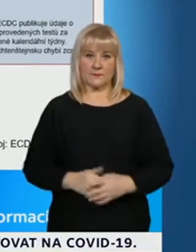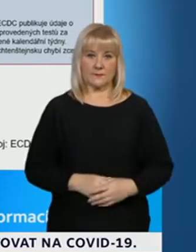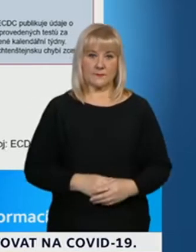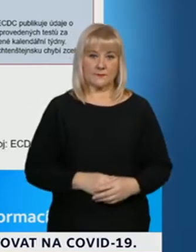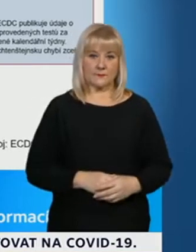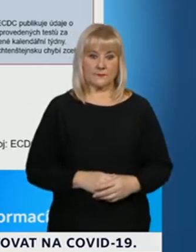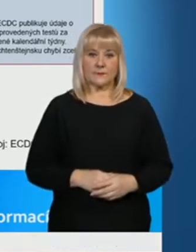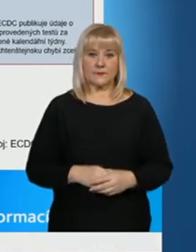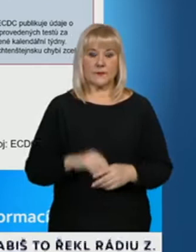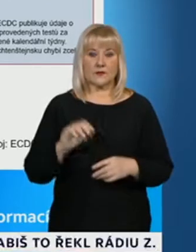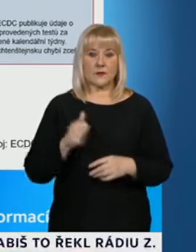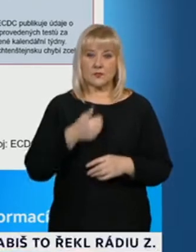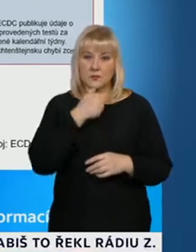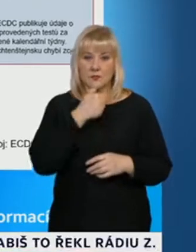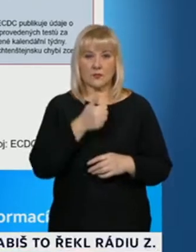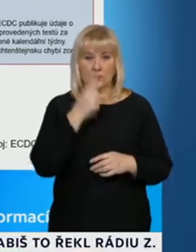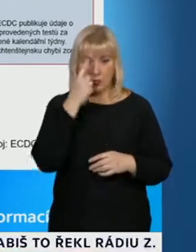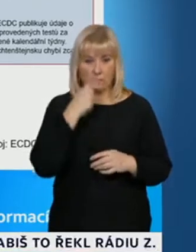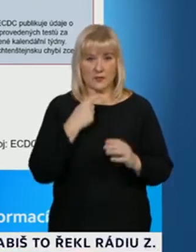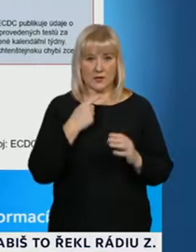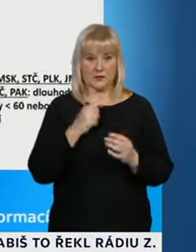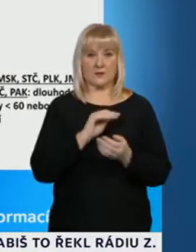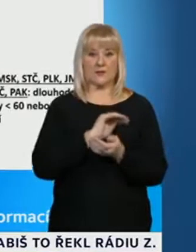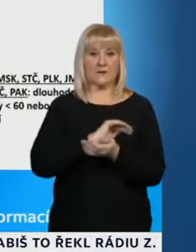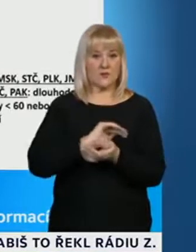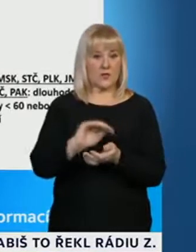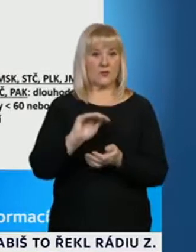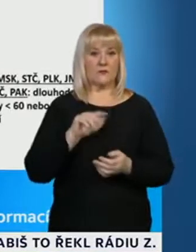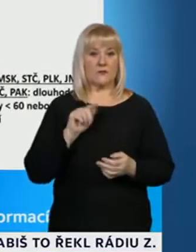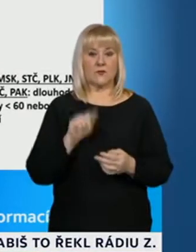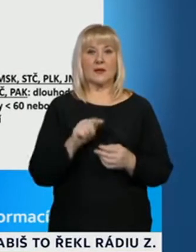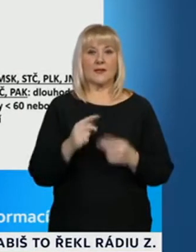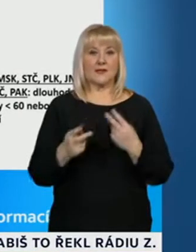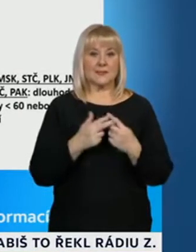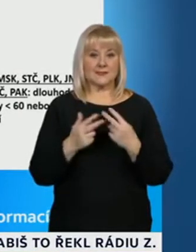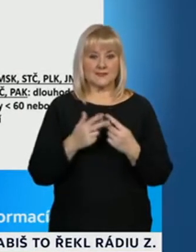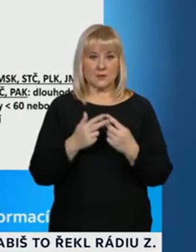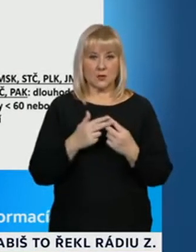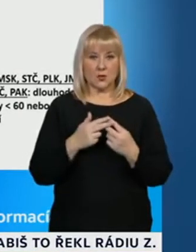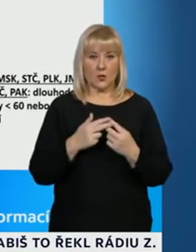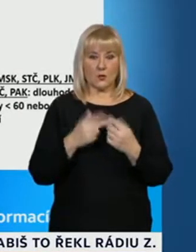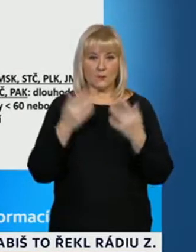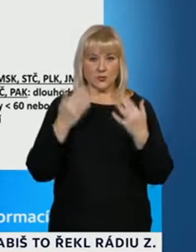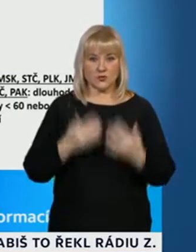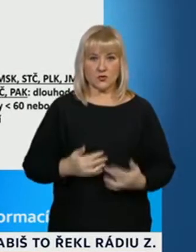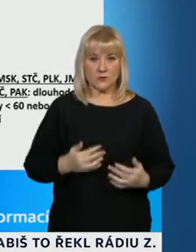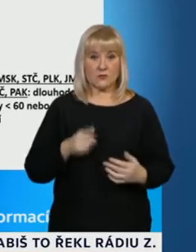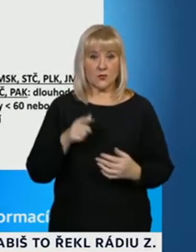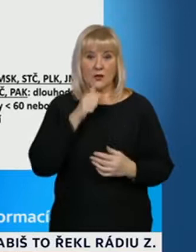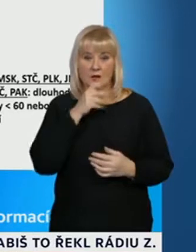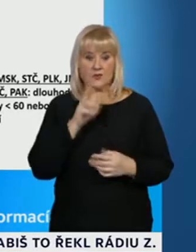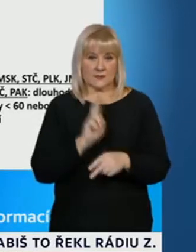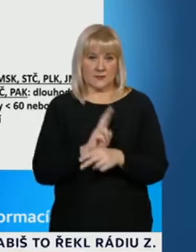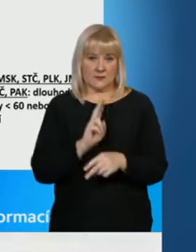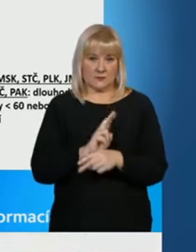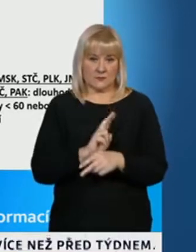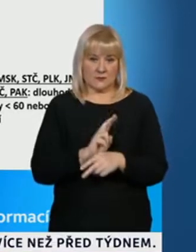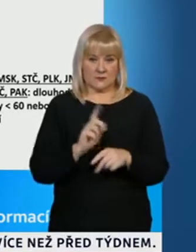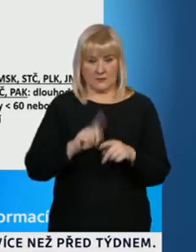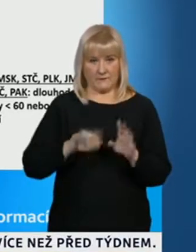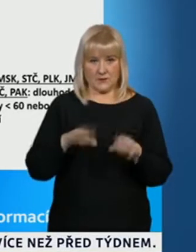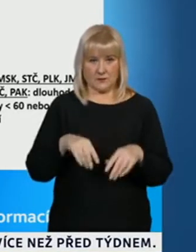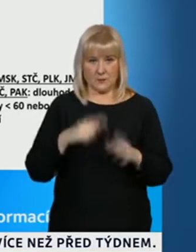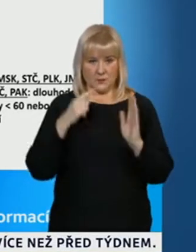Pouze jeden obrázek, abych nenatahoval, jsem věnoval tomu indexu rizika, který je denně počítán a velmi sledován, tak to snad nebude vadit.